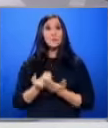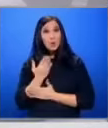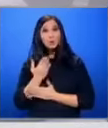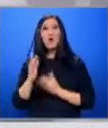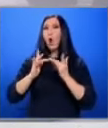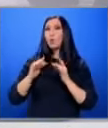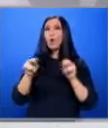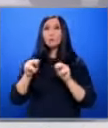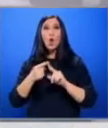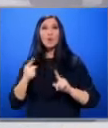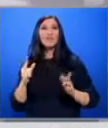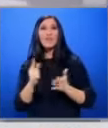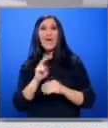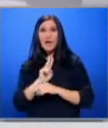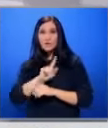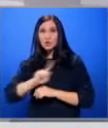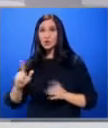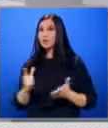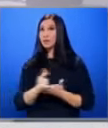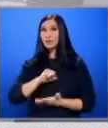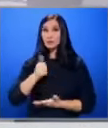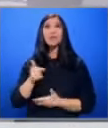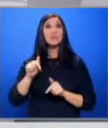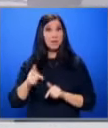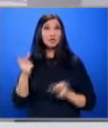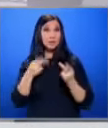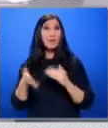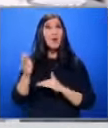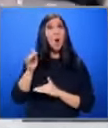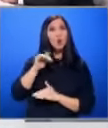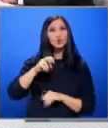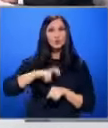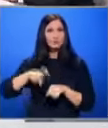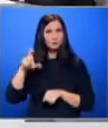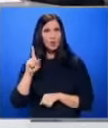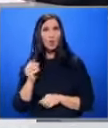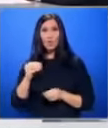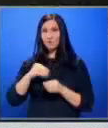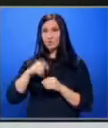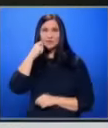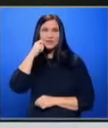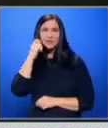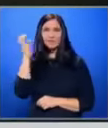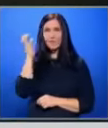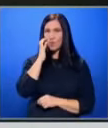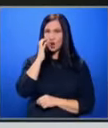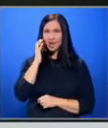17 януари Още ще научим сега От Давид Сукнаров Когато включваме наживо от Бургас